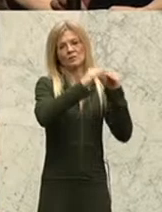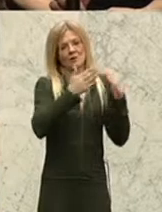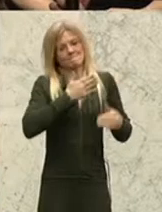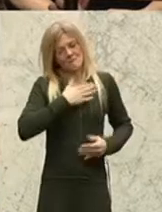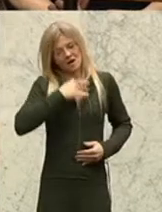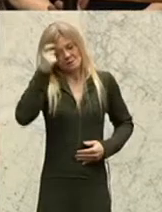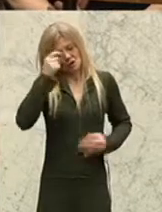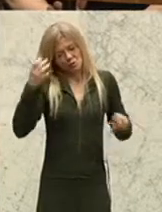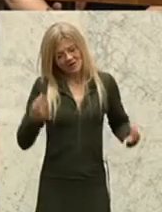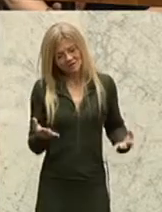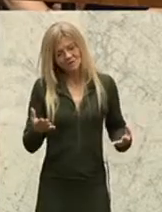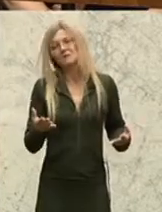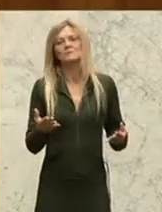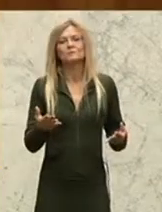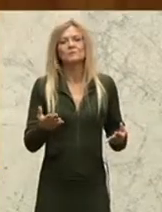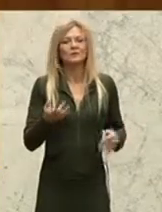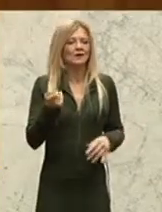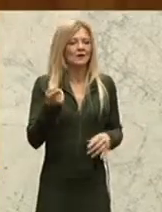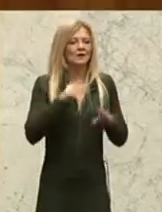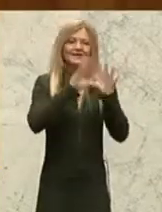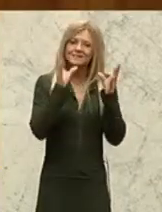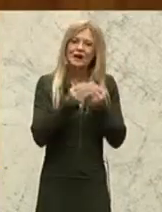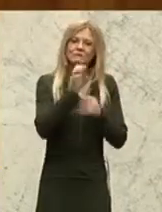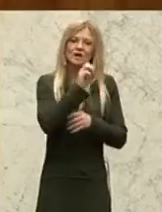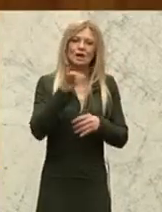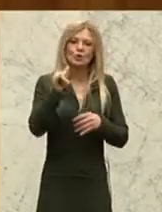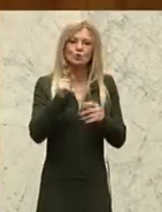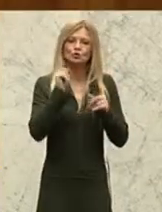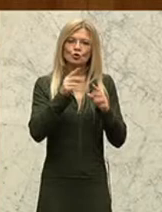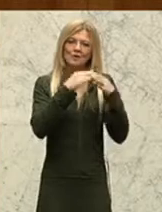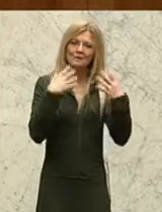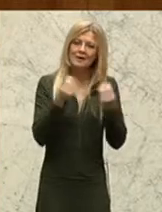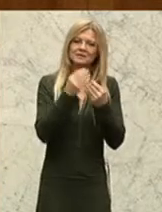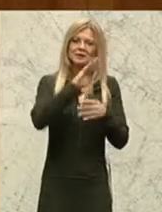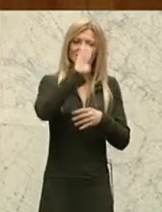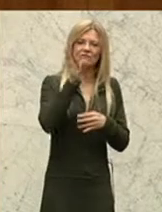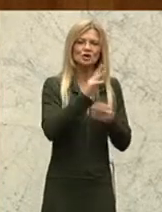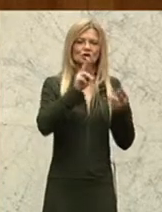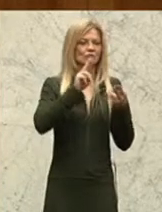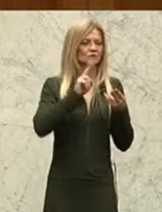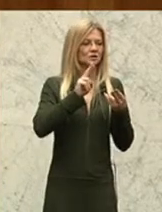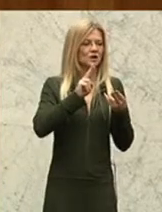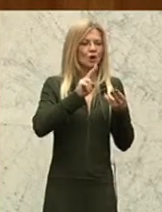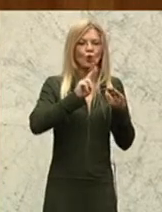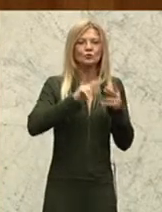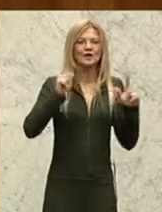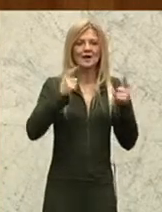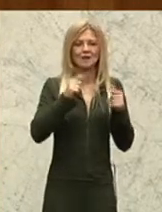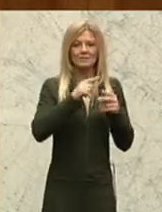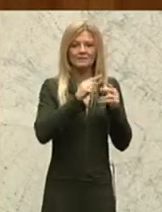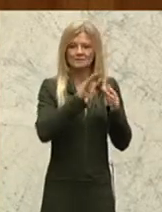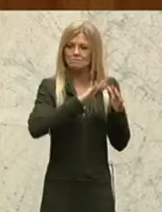das wäre am besten, dass in der gesamten EU, im gemeinsamen Wirtschafts und Lebensraum der Europäischen Union, die